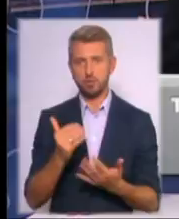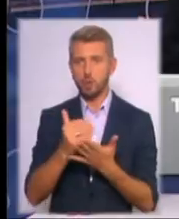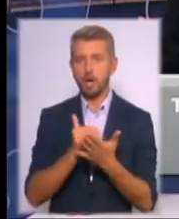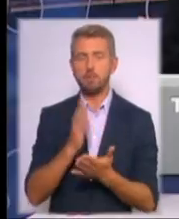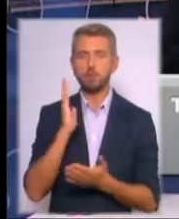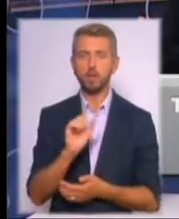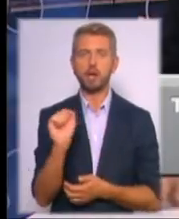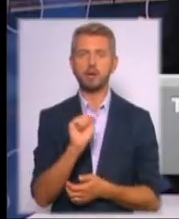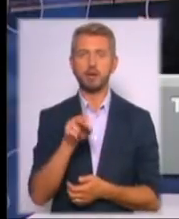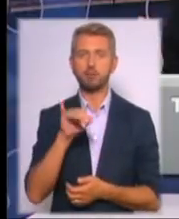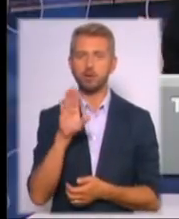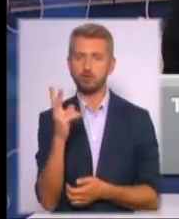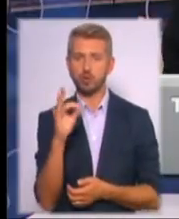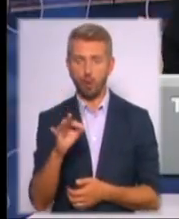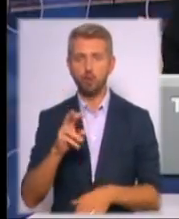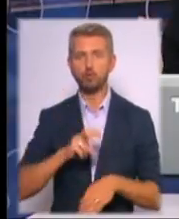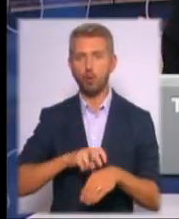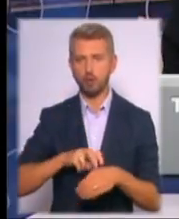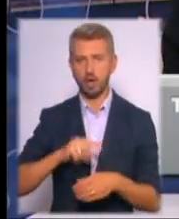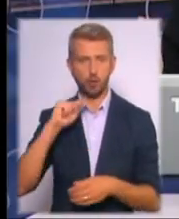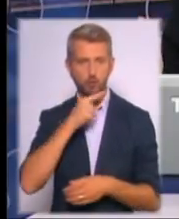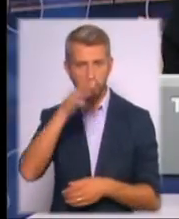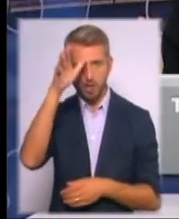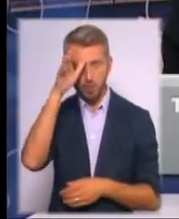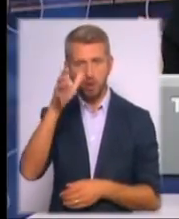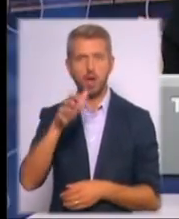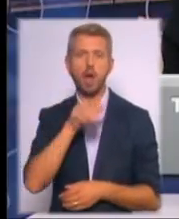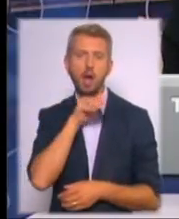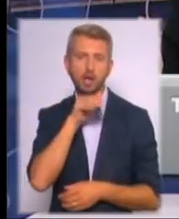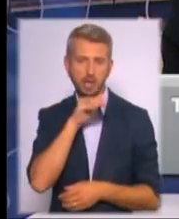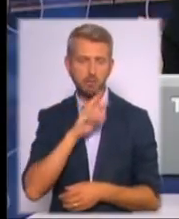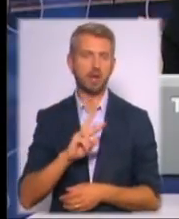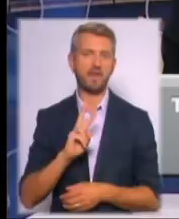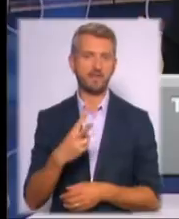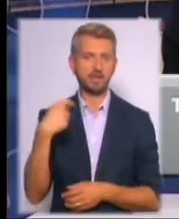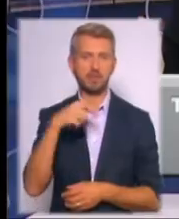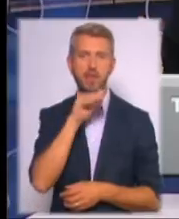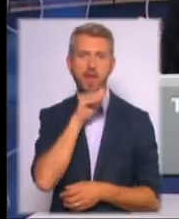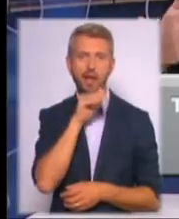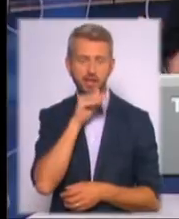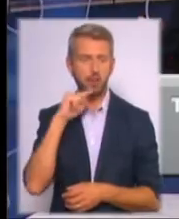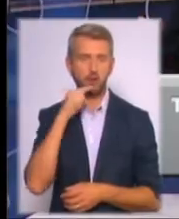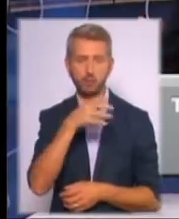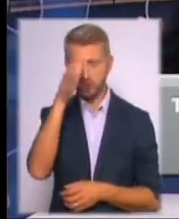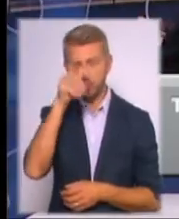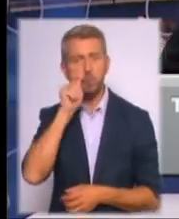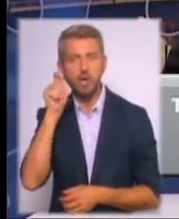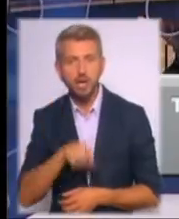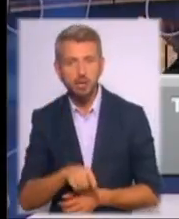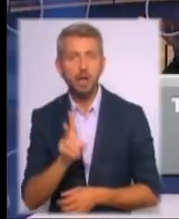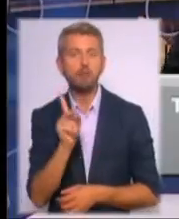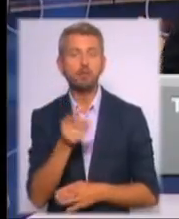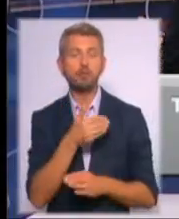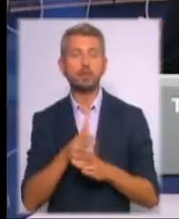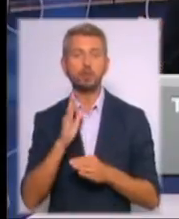Анатолій Пешко, доктор економічних наук, академік, віце-президент Академії економічних наук України. І далі, в другій частині, будемо